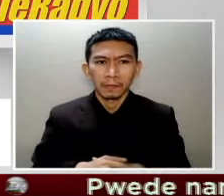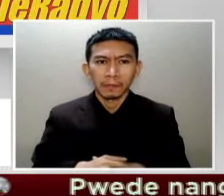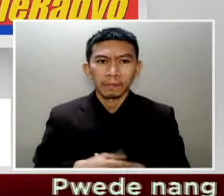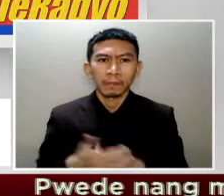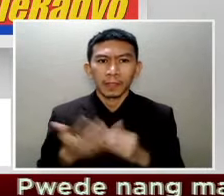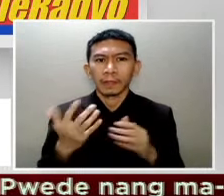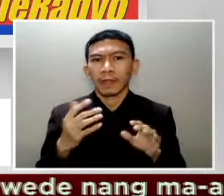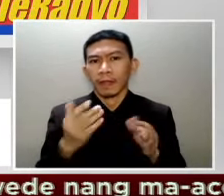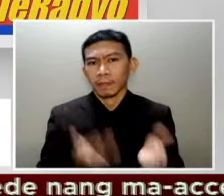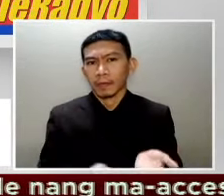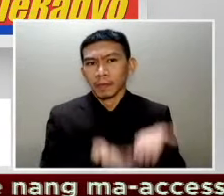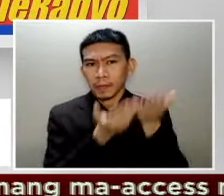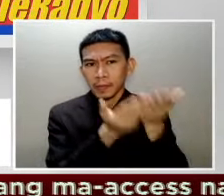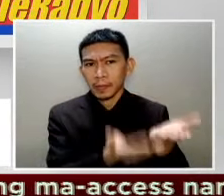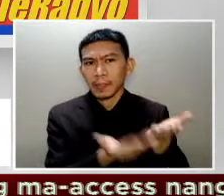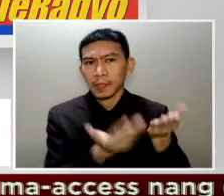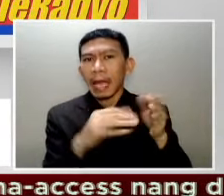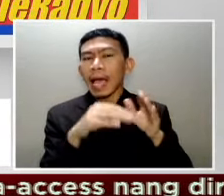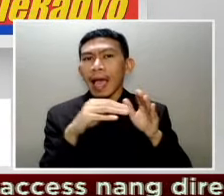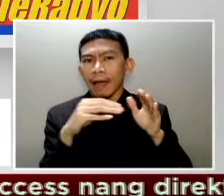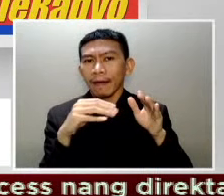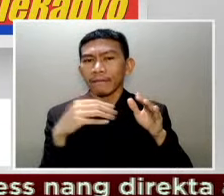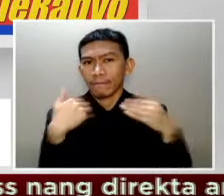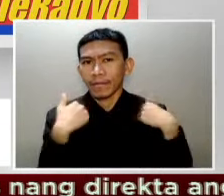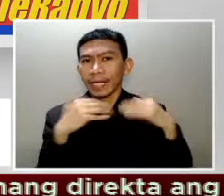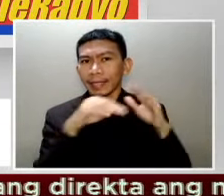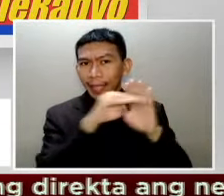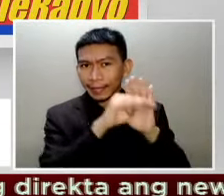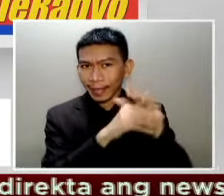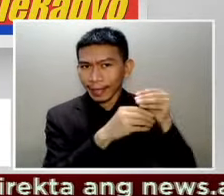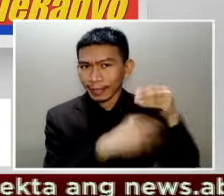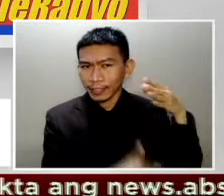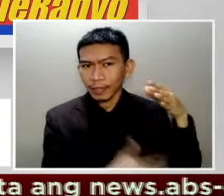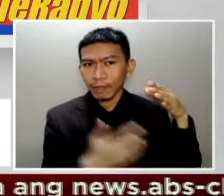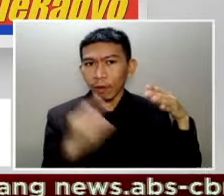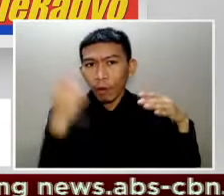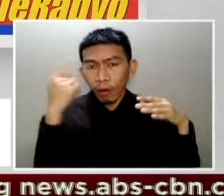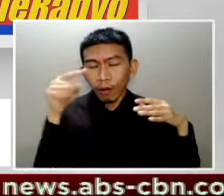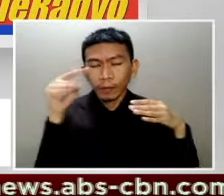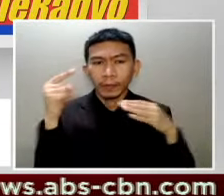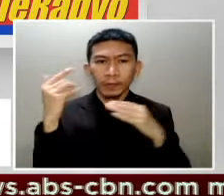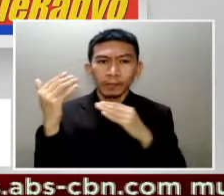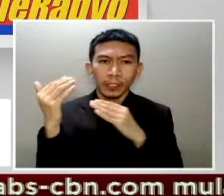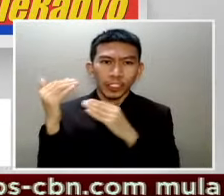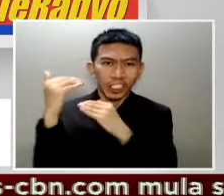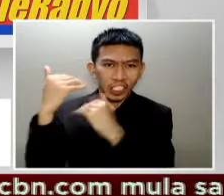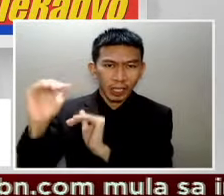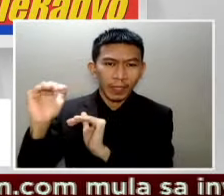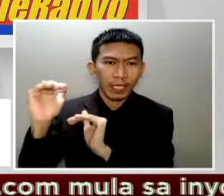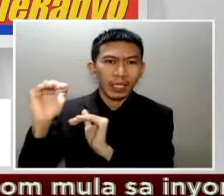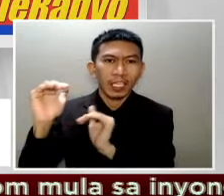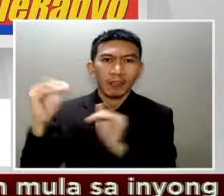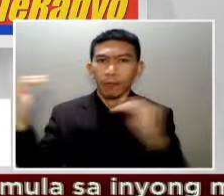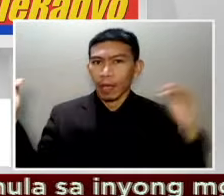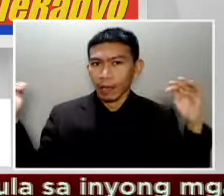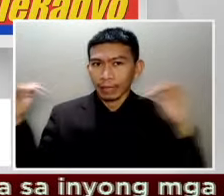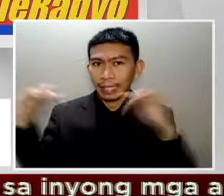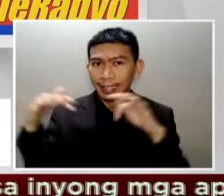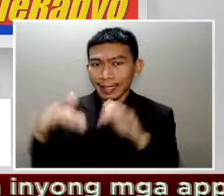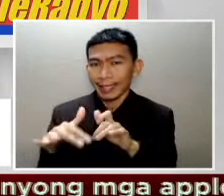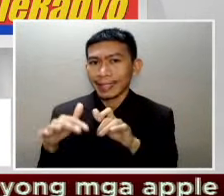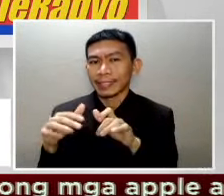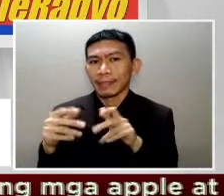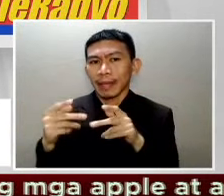into place guidelines that will restrict yung kakayanan ng mga tao na mag gather sa mga public